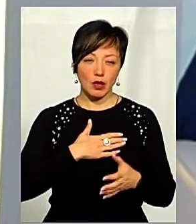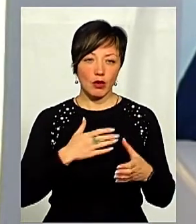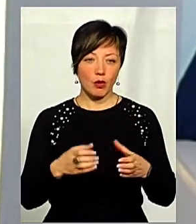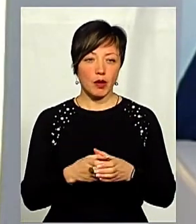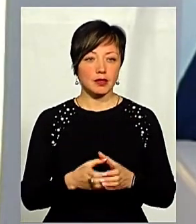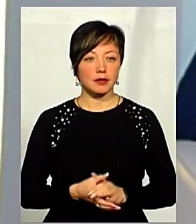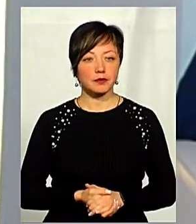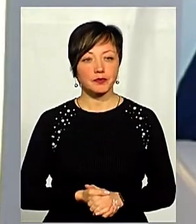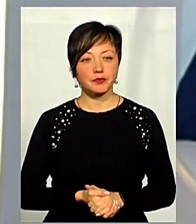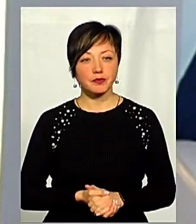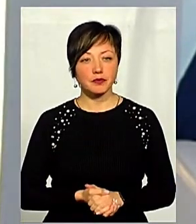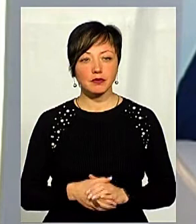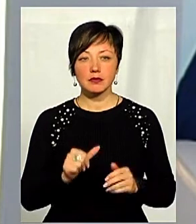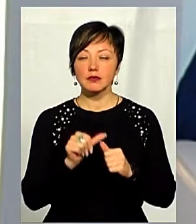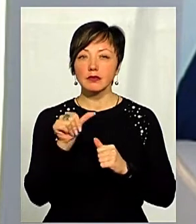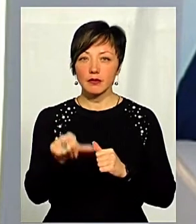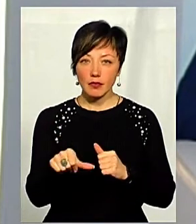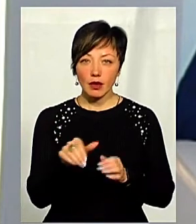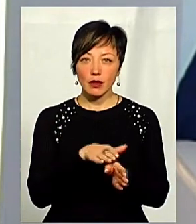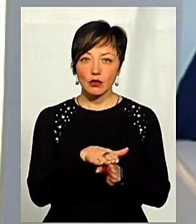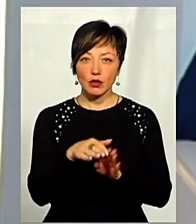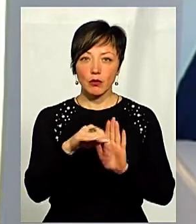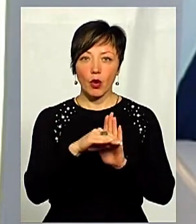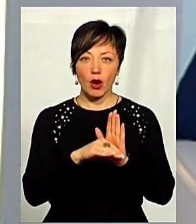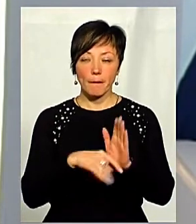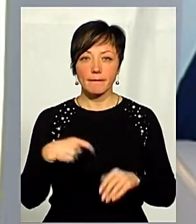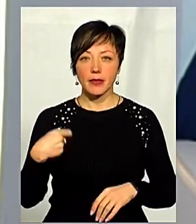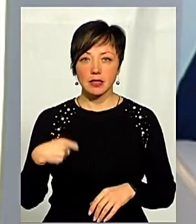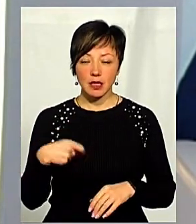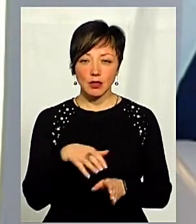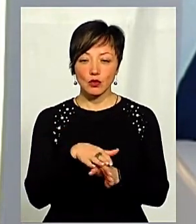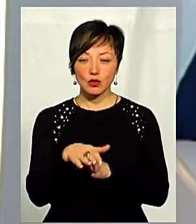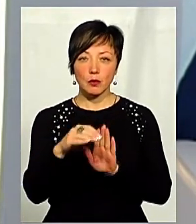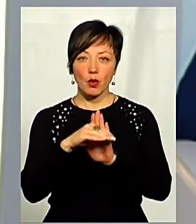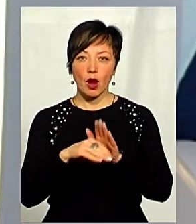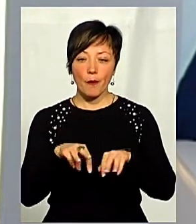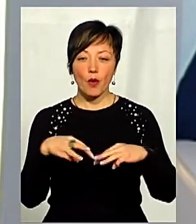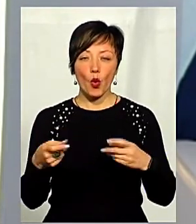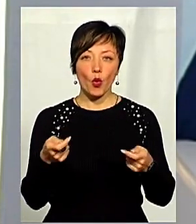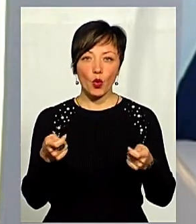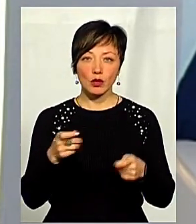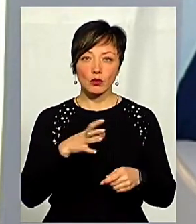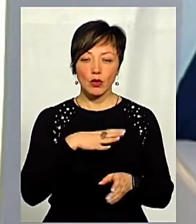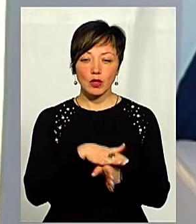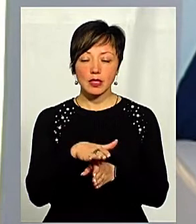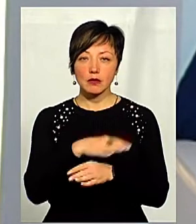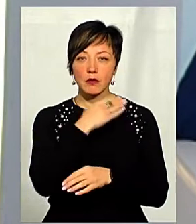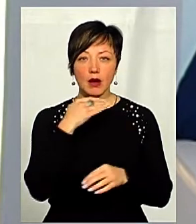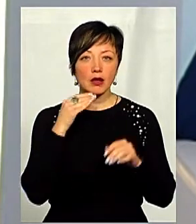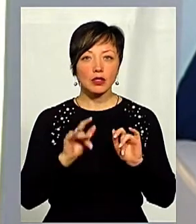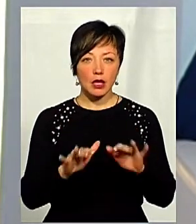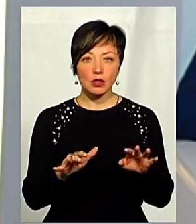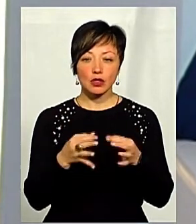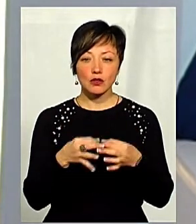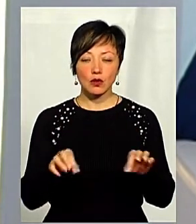команди. Окрім цього, реалізуючи програму президента, реалізуючи програму уряду, було здійсно дуже багато заходів, які